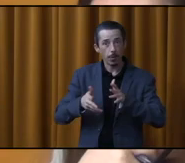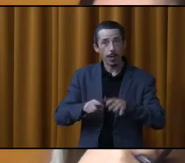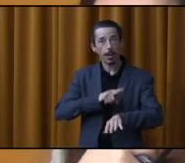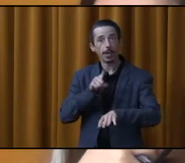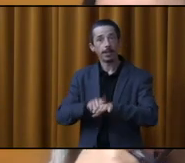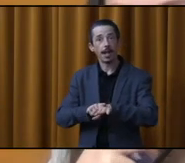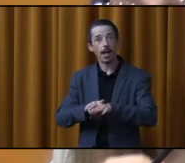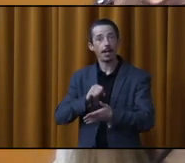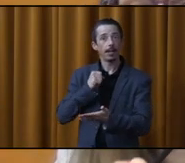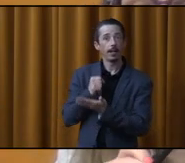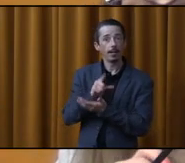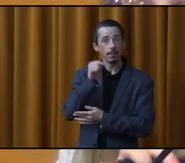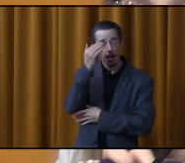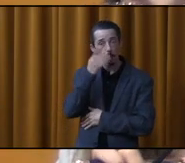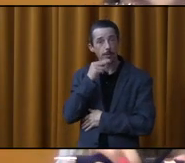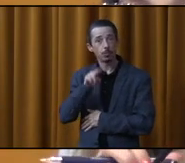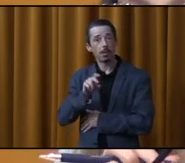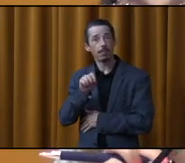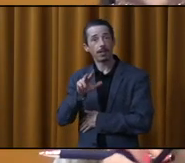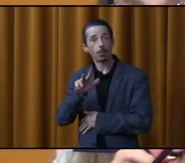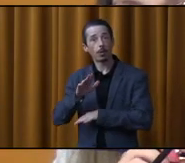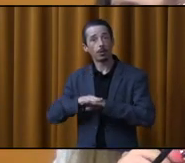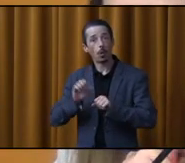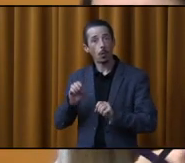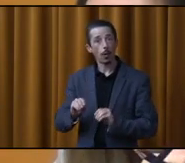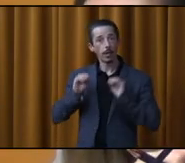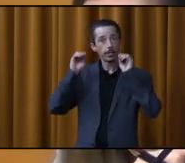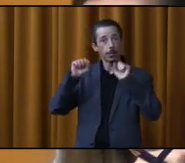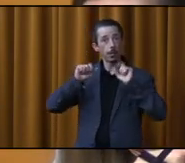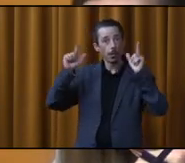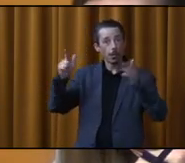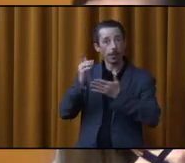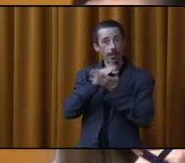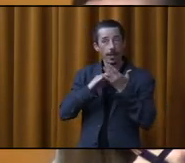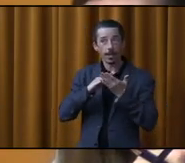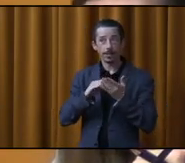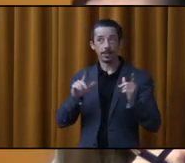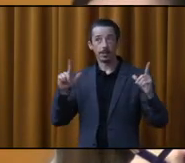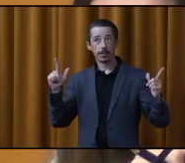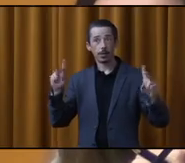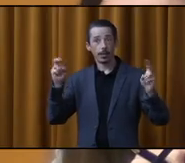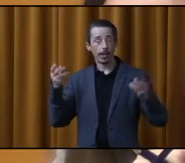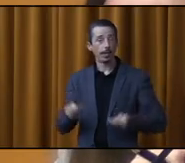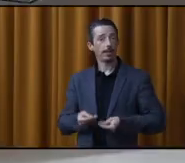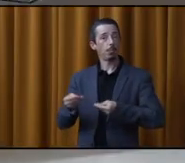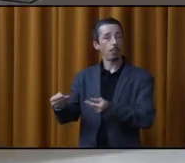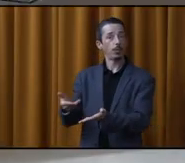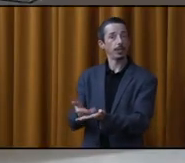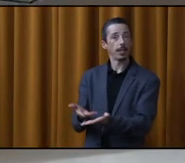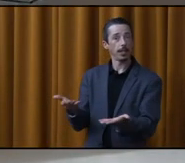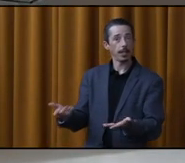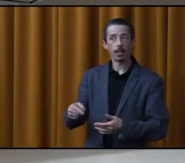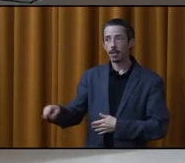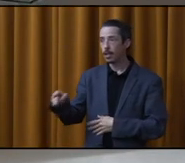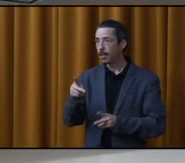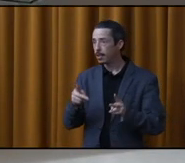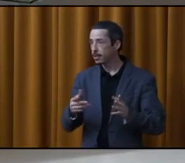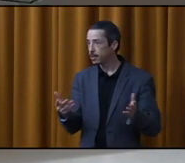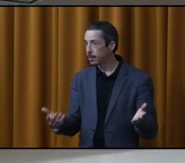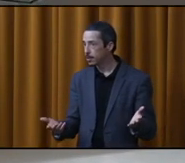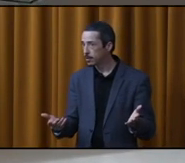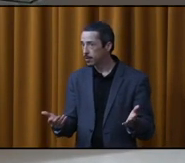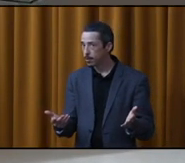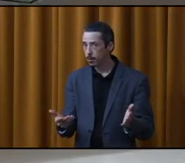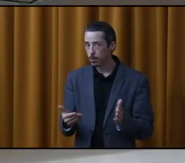du 20 mars 2023 concernant l'installation de la dite enseigne telle que déposée. Merci.-ce qu'il quelqu'un dans la salle